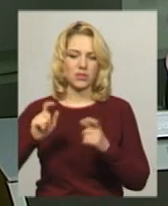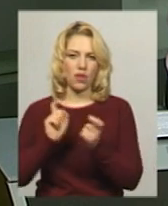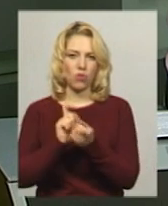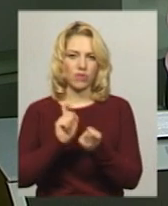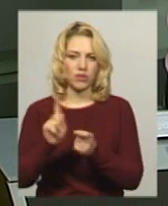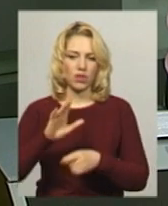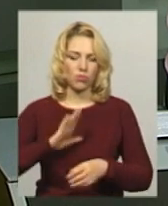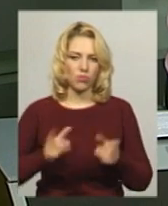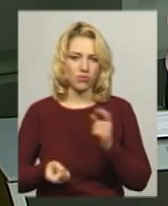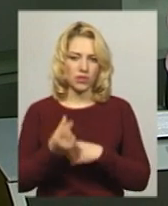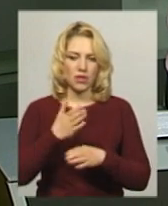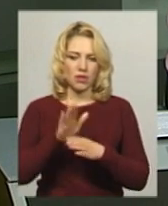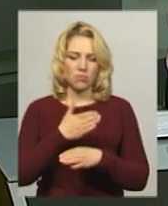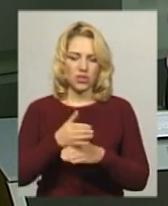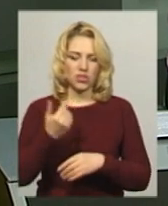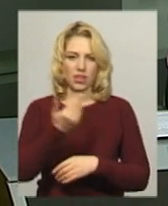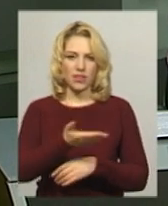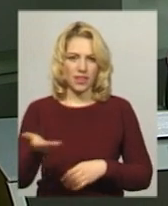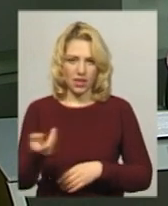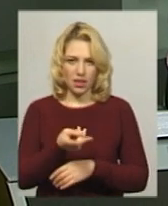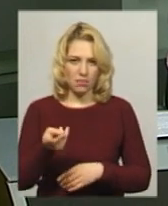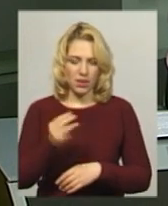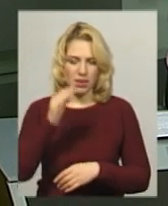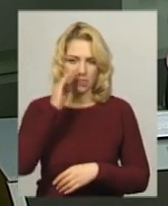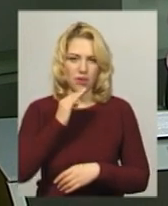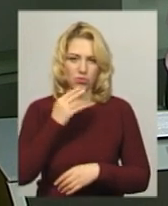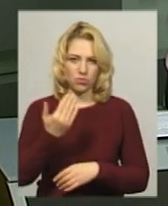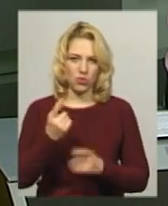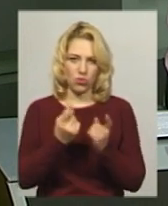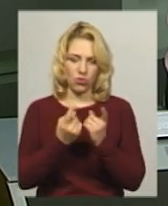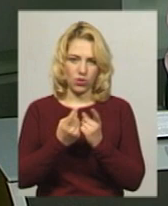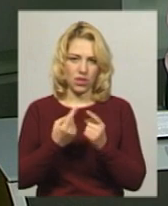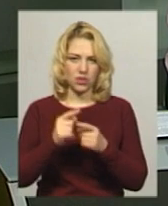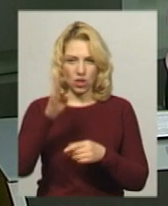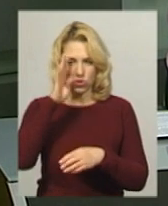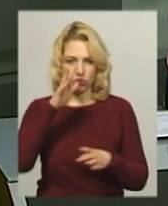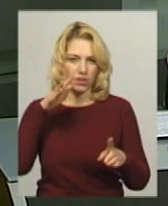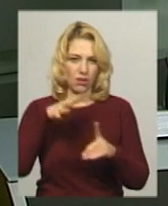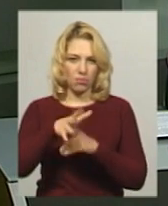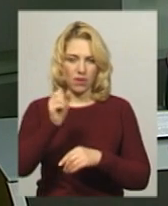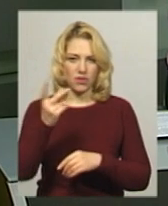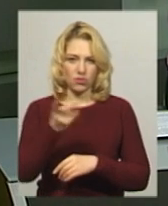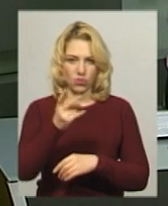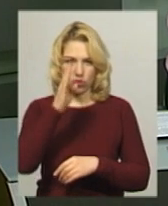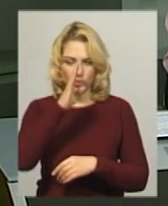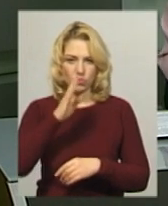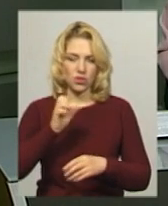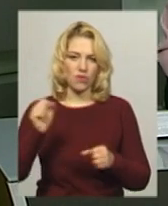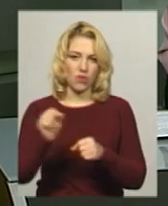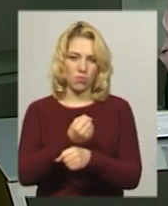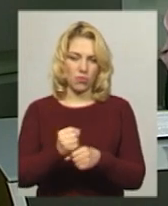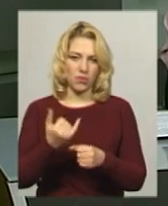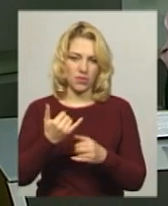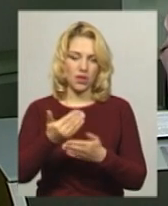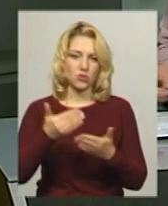виник між ними та батьком їхнього однокласника. З їхніх словами, чоловік накинувся на школярів та побив їх. Наразі триває